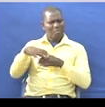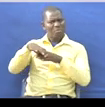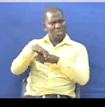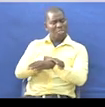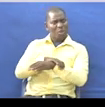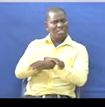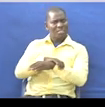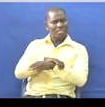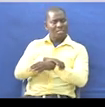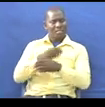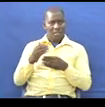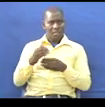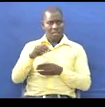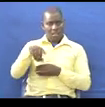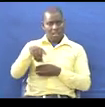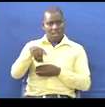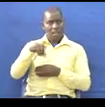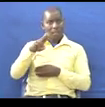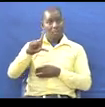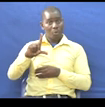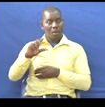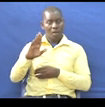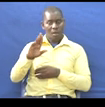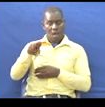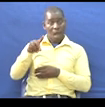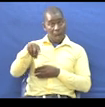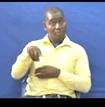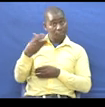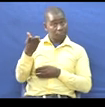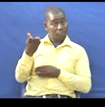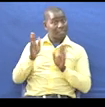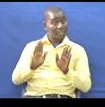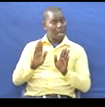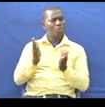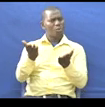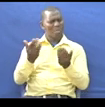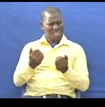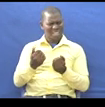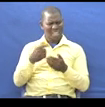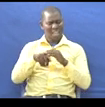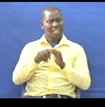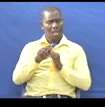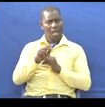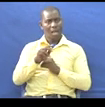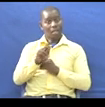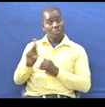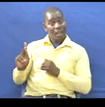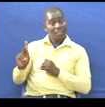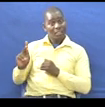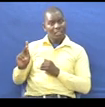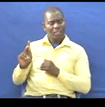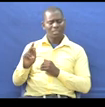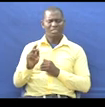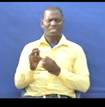kutumia tafsiri hii sisisi au tafsiri ya neno kwaneno Inamana hapa tutatafsiri tutasema katika luga ya kiswahili Vuta